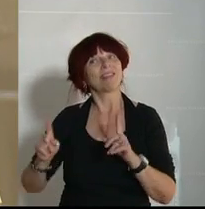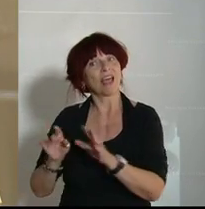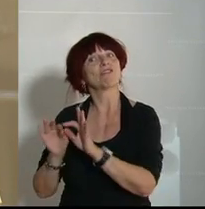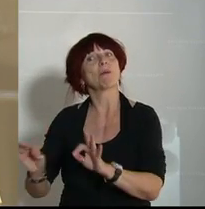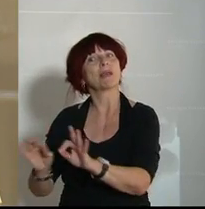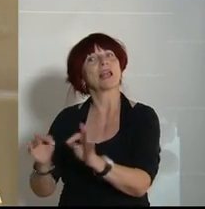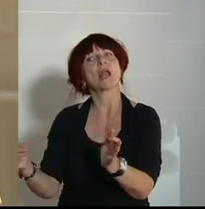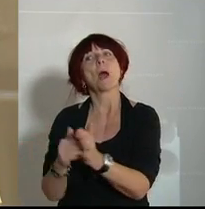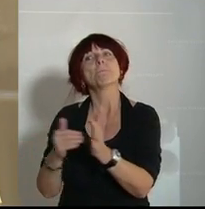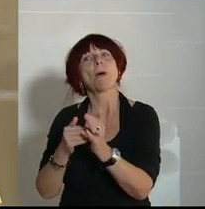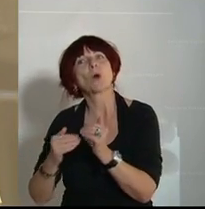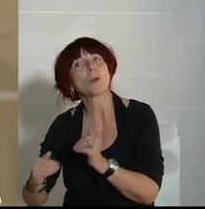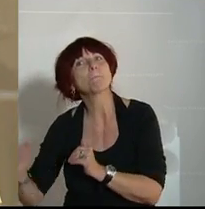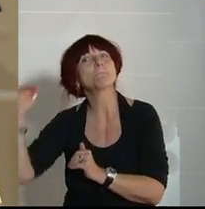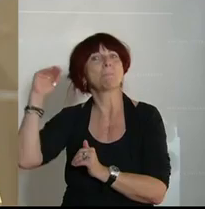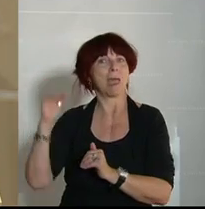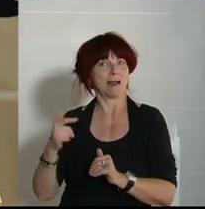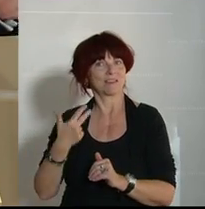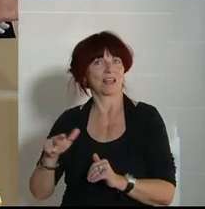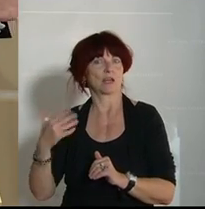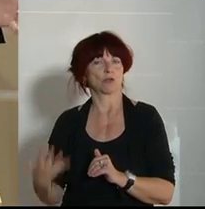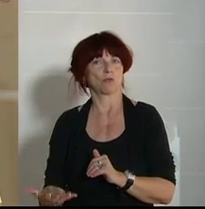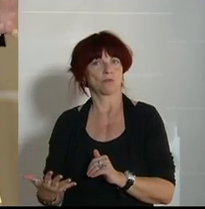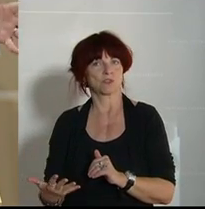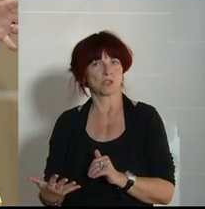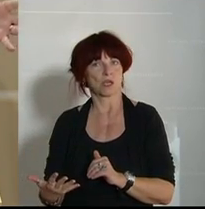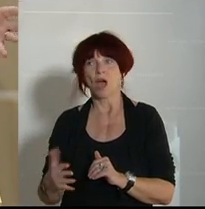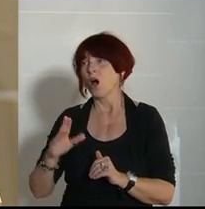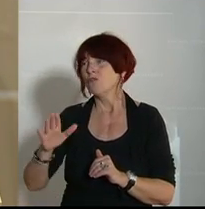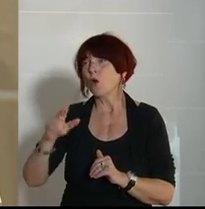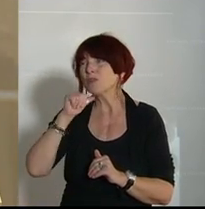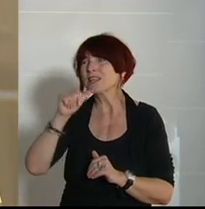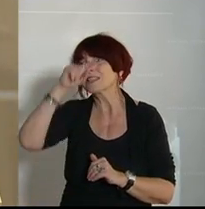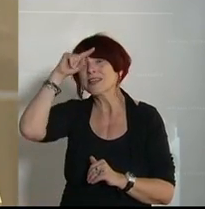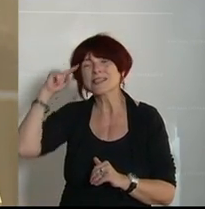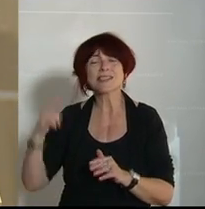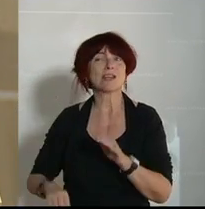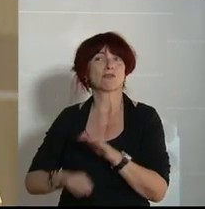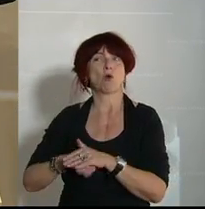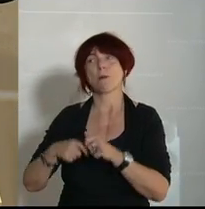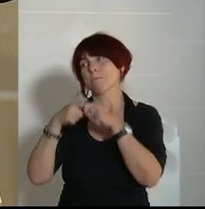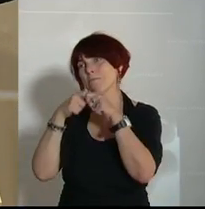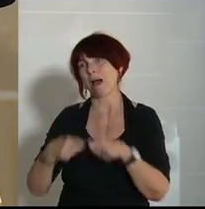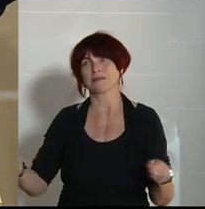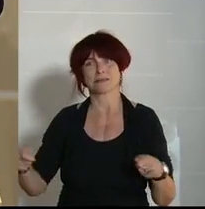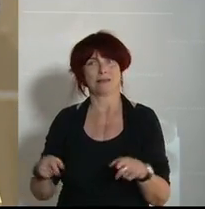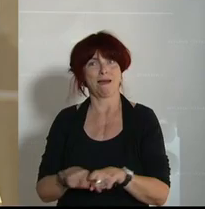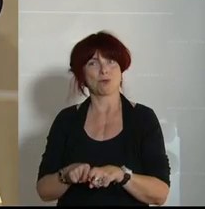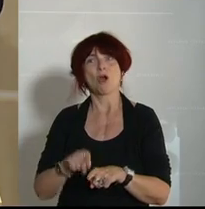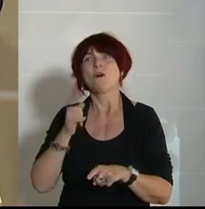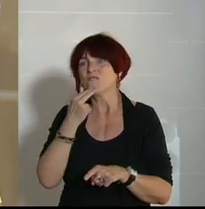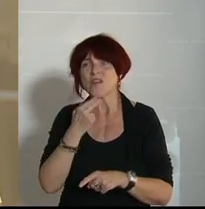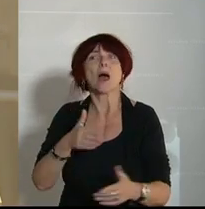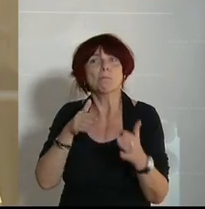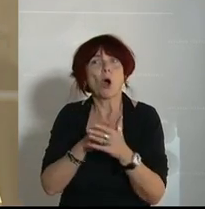warum machen Sie nicht sinnvolle Maßnahmen, die denjenigen helfen, die es brauchen, sondern gehen mit der Gießkanne drüber,